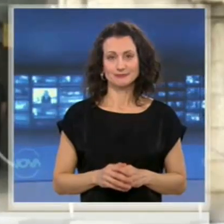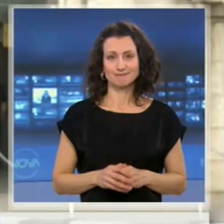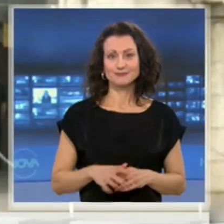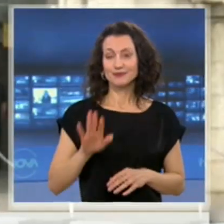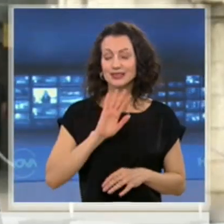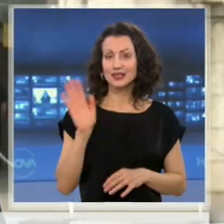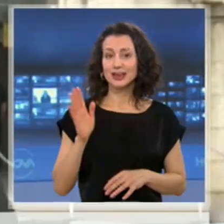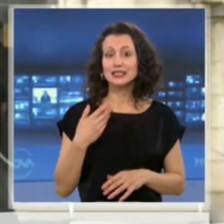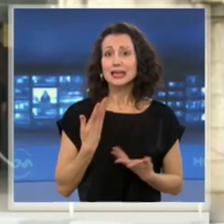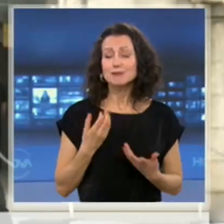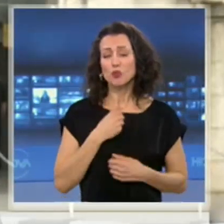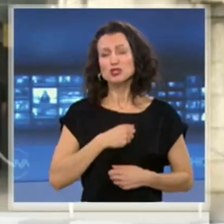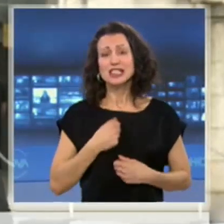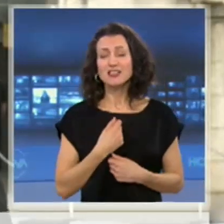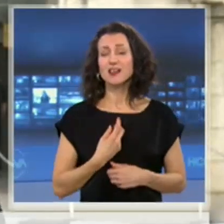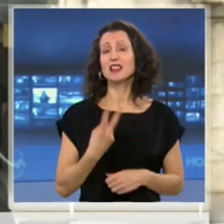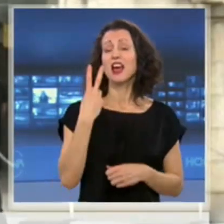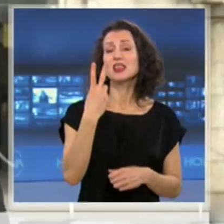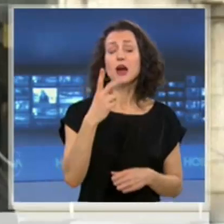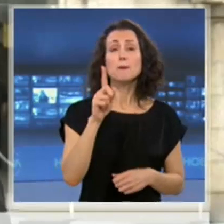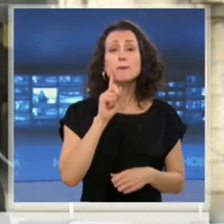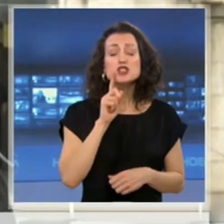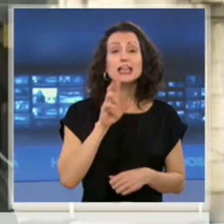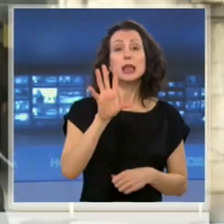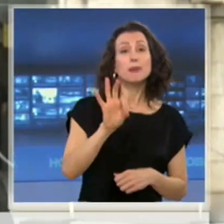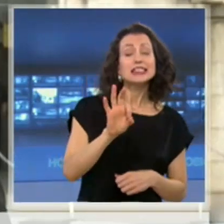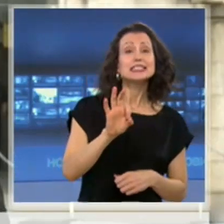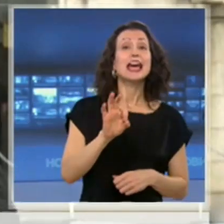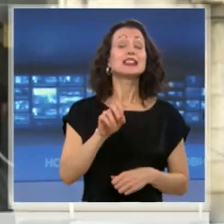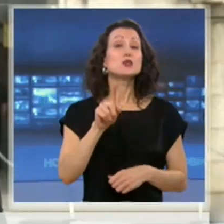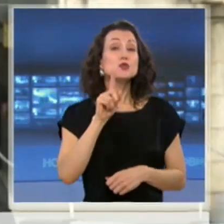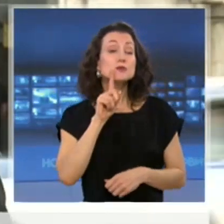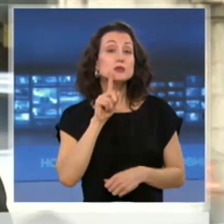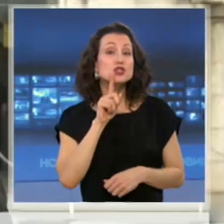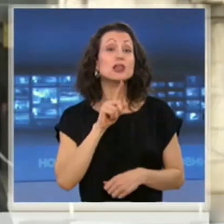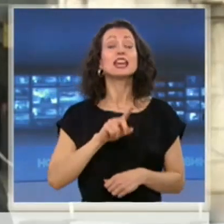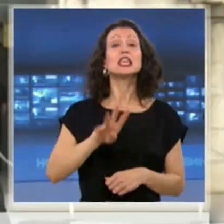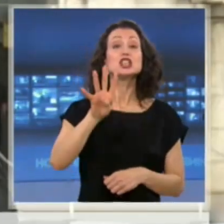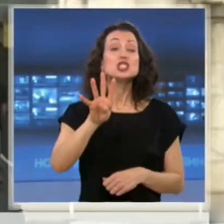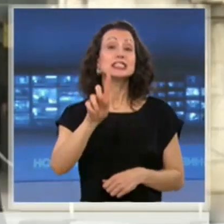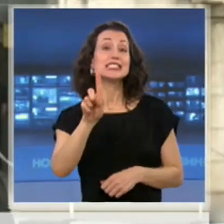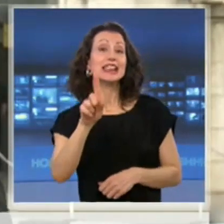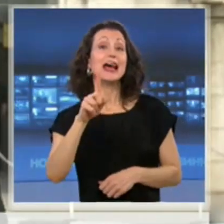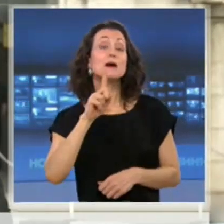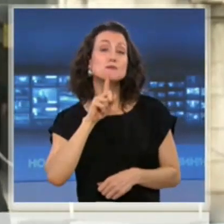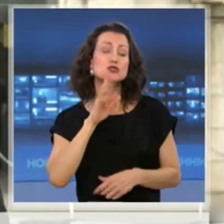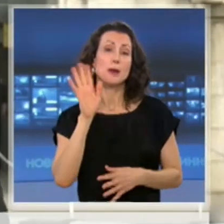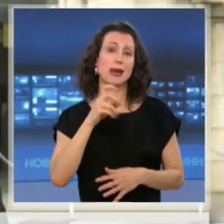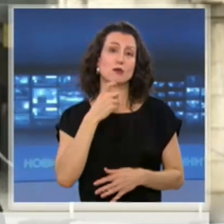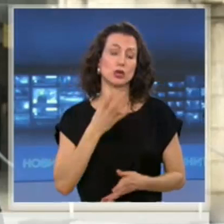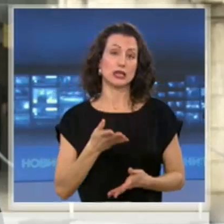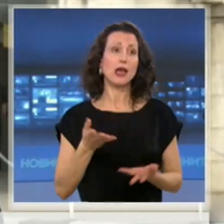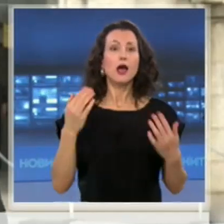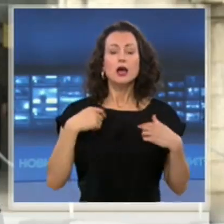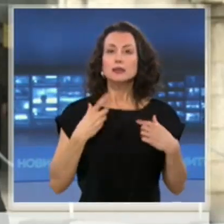Здравейте! Пострадалите са два мъже на 50 и на 41 години от завод 3 в Арсенал. Преди инцидента те пълнили